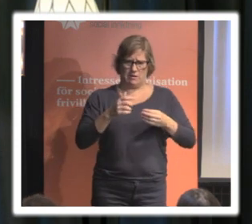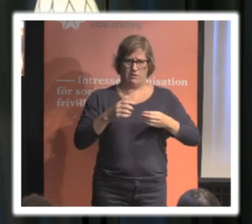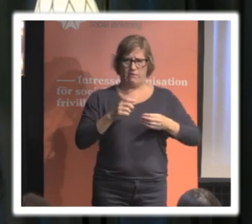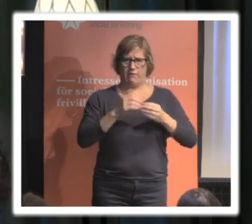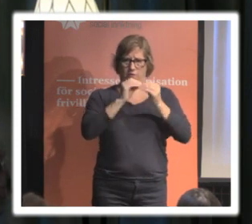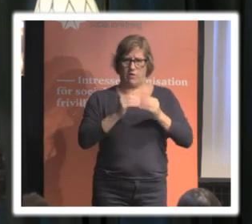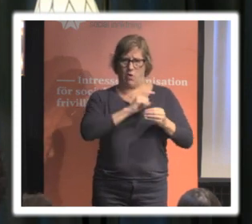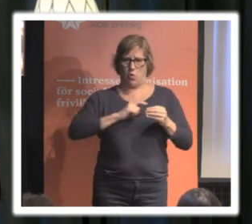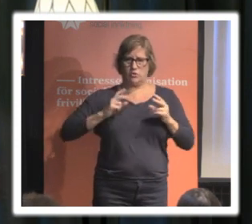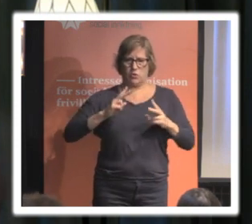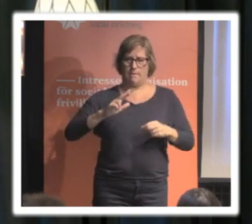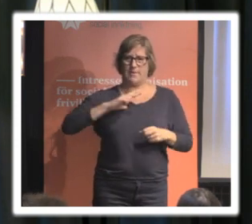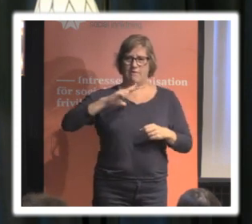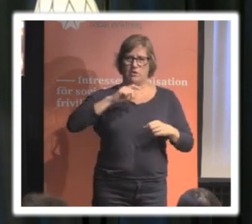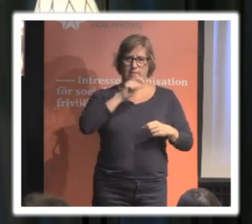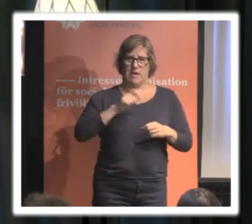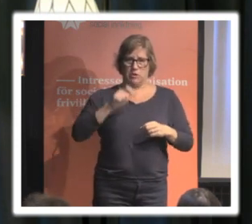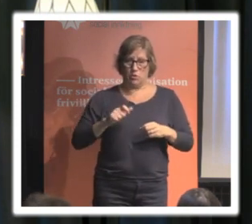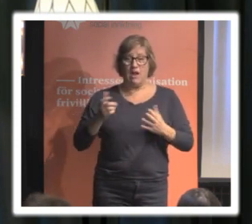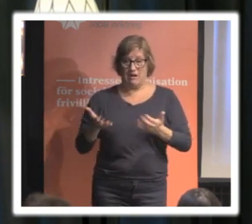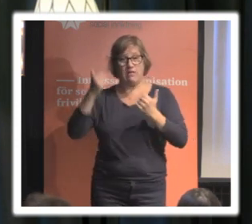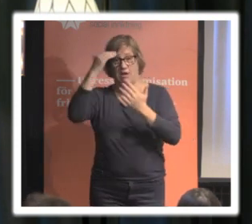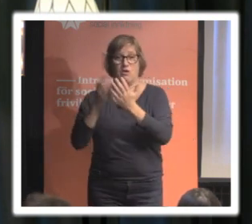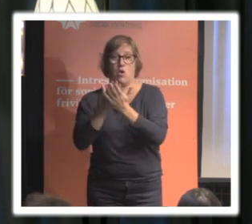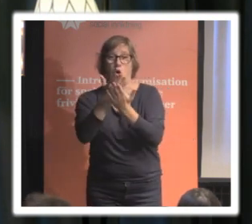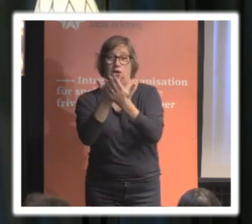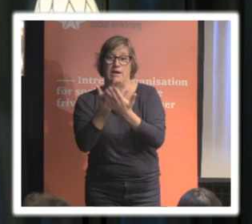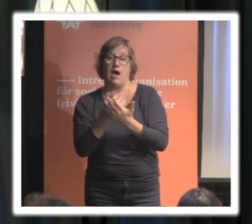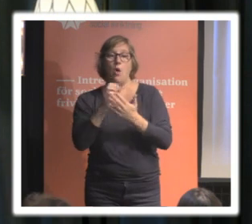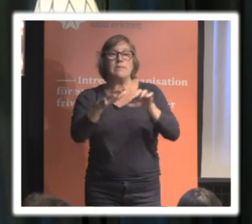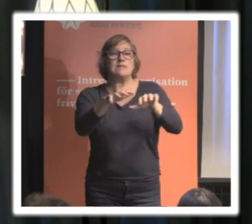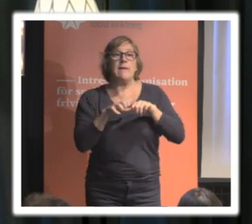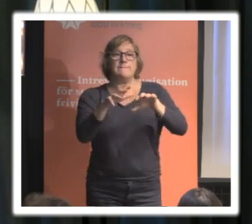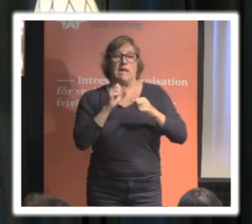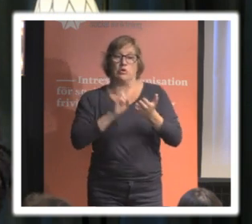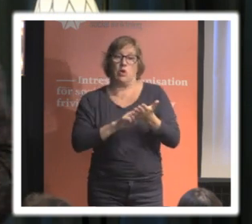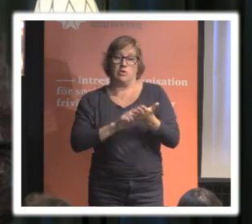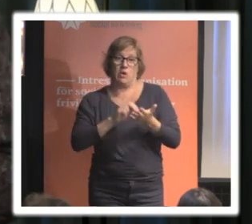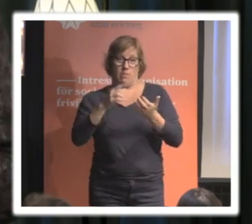och som man väldigt lätt kan kartlägga genom att samla in större datamängder om en enskild.